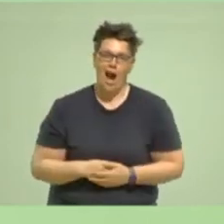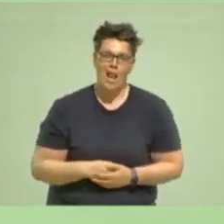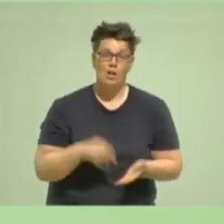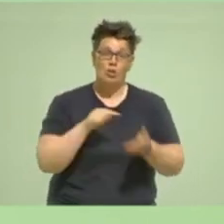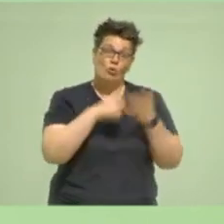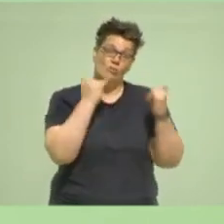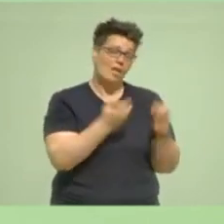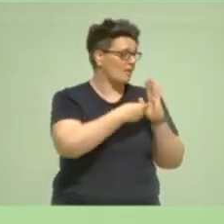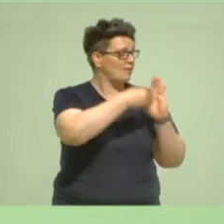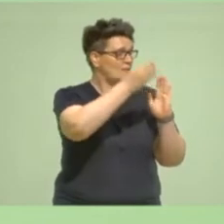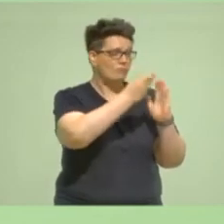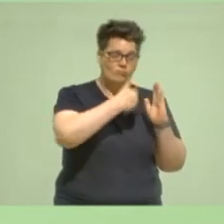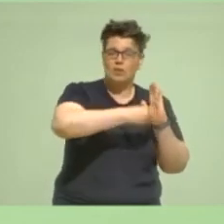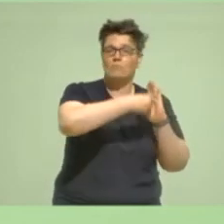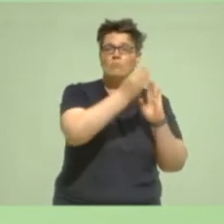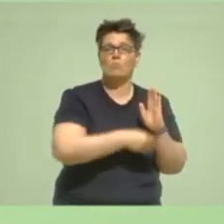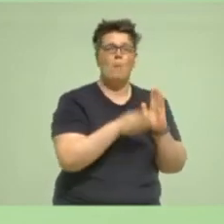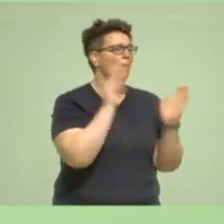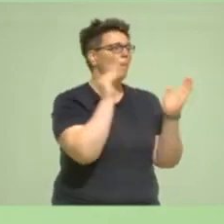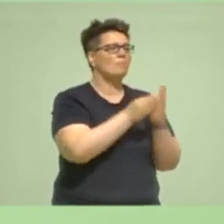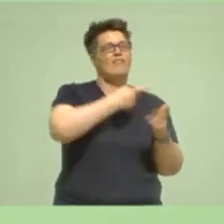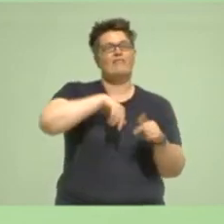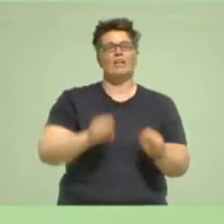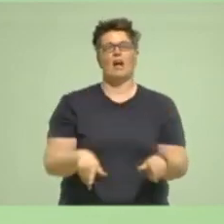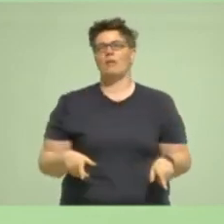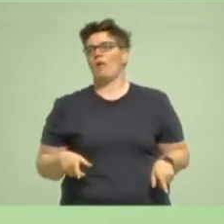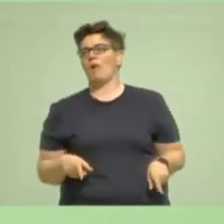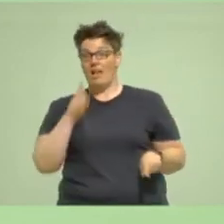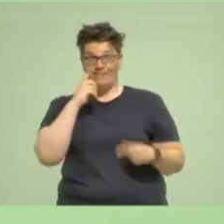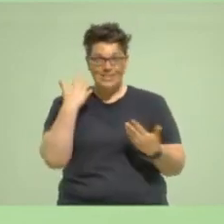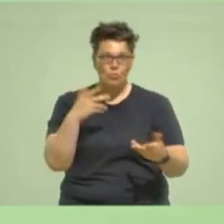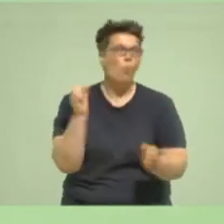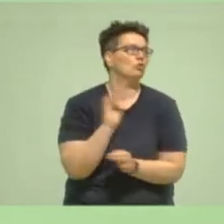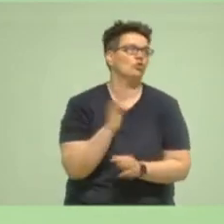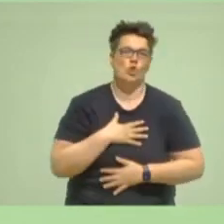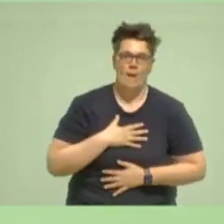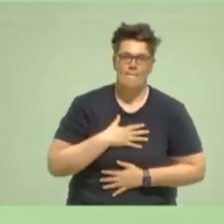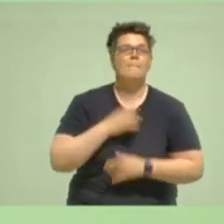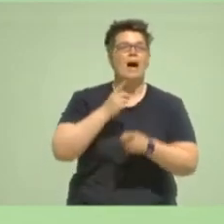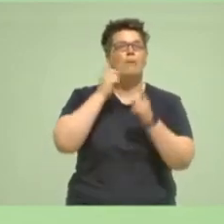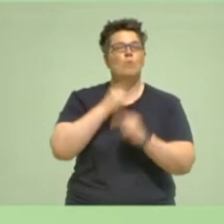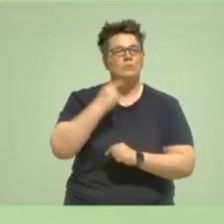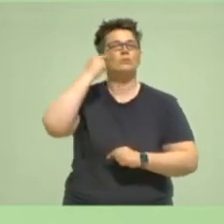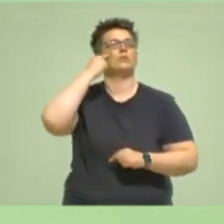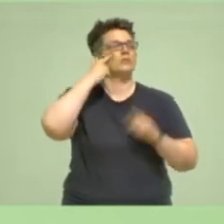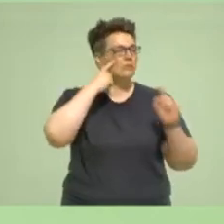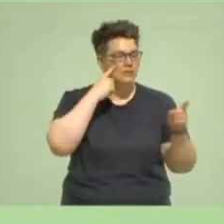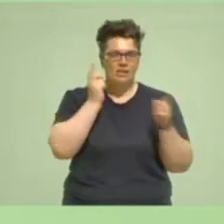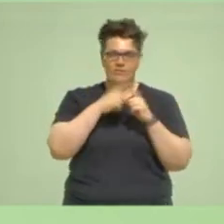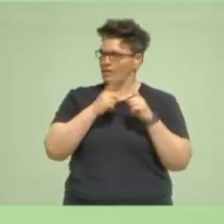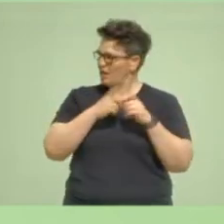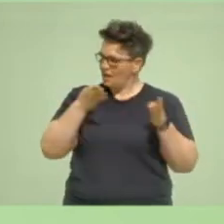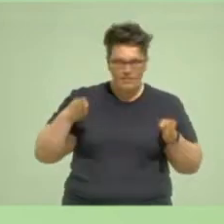tun, ist jetzt ja in einem Koalitionsvertrag. Aber anzuerkennen, dass dieses weite Wege erkennen,